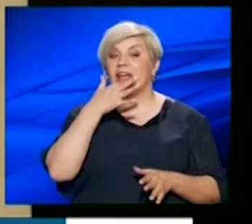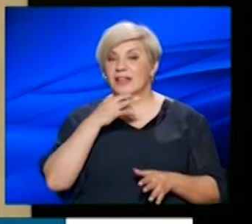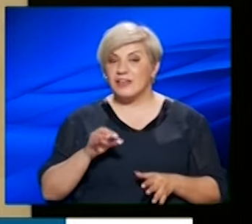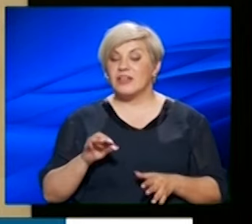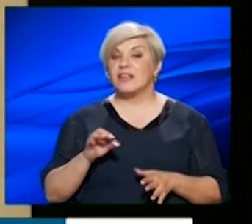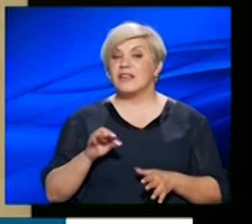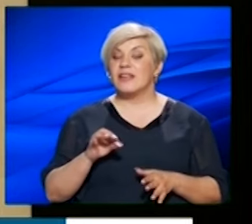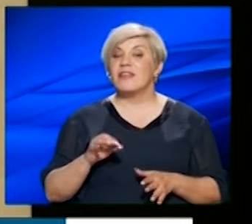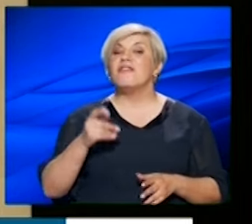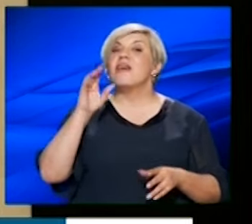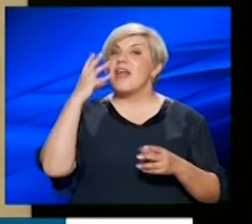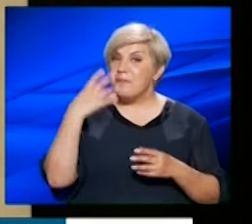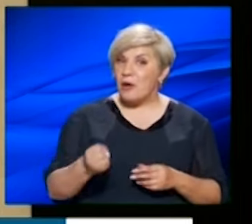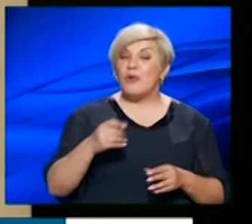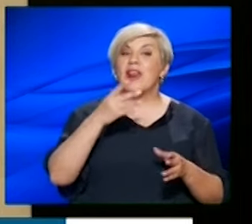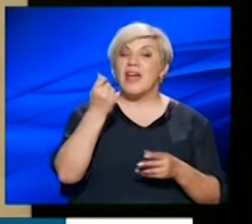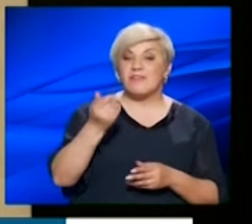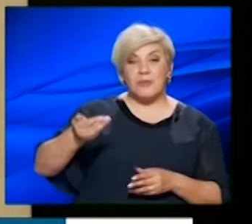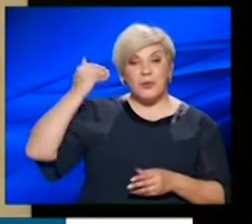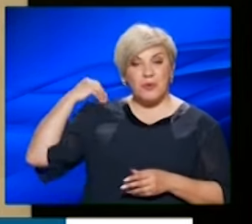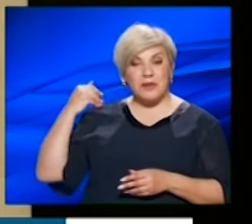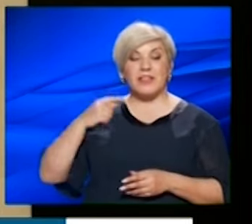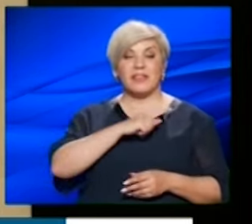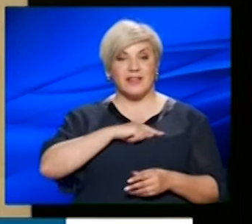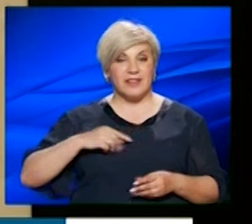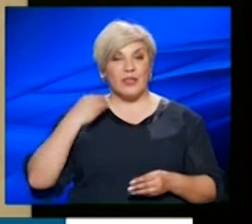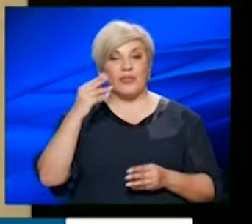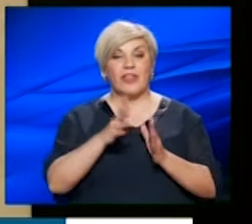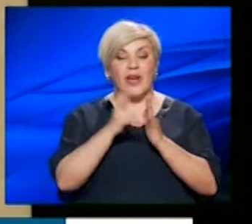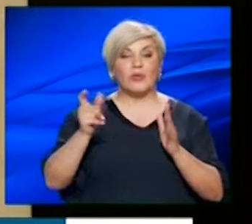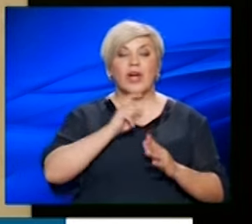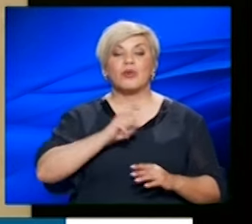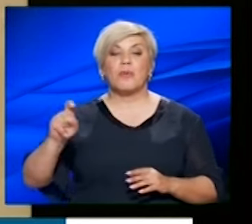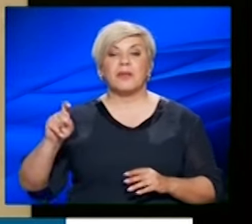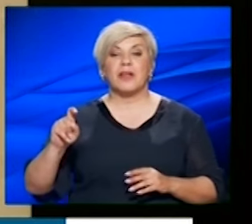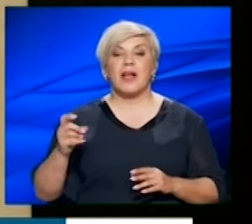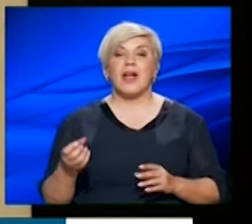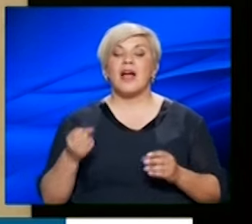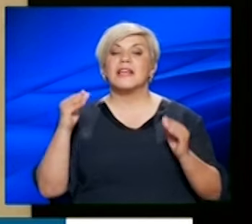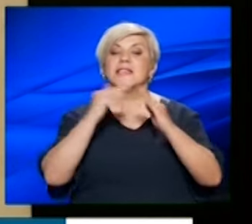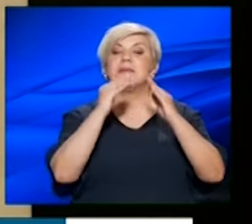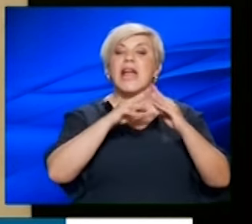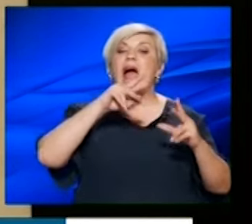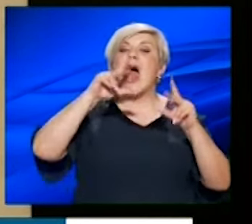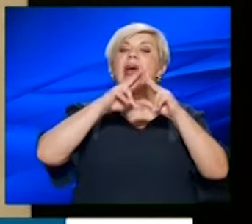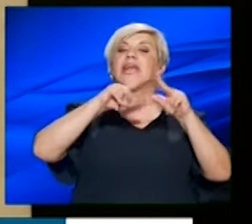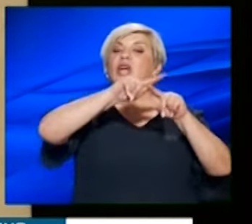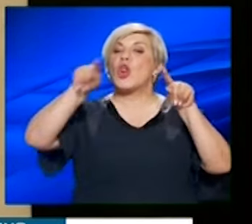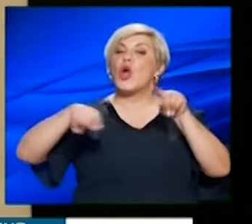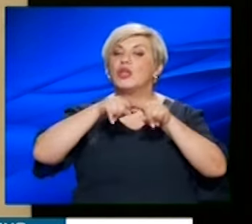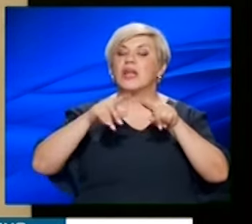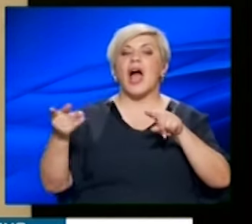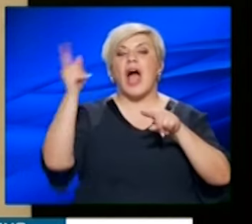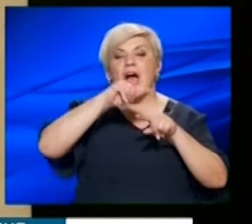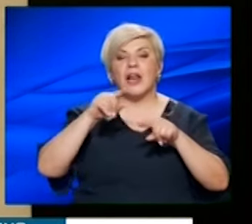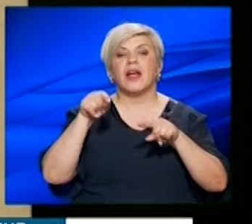ένα σχολείο. Γιατί βρίσκονται λεφτά από την προηγούμενη δημοτική αρχή να δοθούν 18 εκατομμύρια ευρώ για αυτά τα απίθανα σπιτάκια ανακύκλωσης. Ή για